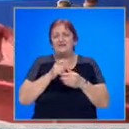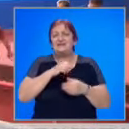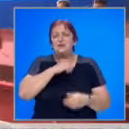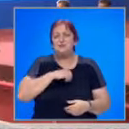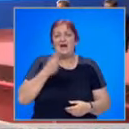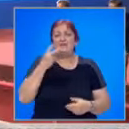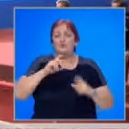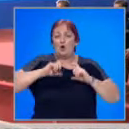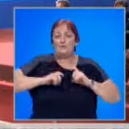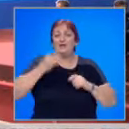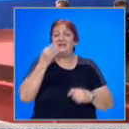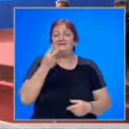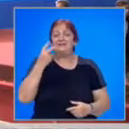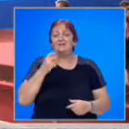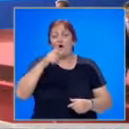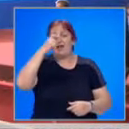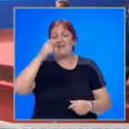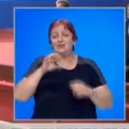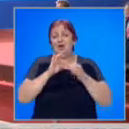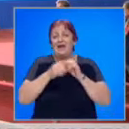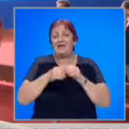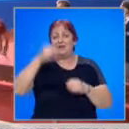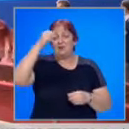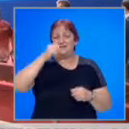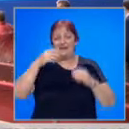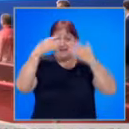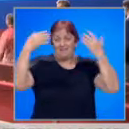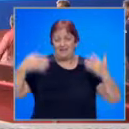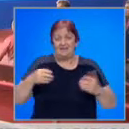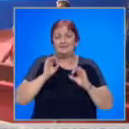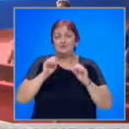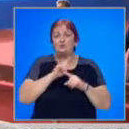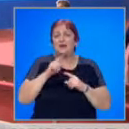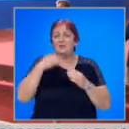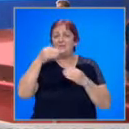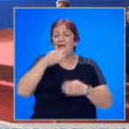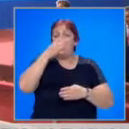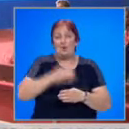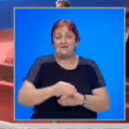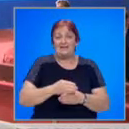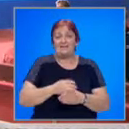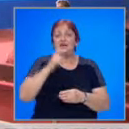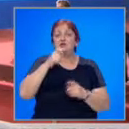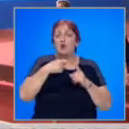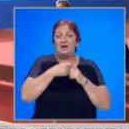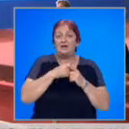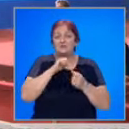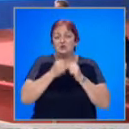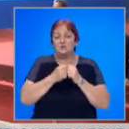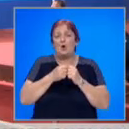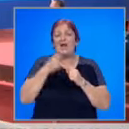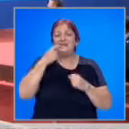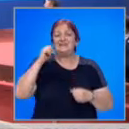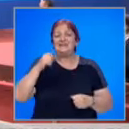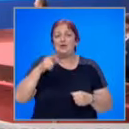Вторият медал от 32-те летни Олимпийски игри в българската витрина със сигурност няма да бъде последният. Стойка Кръстева ще се бори за